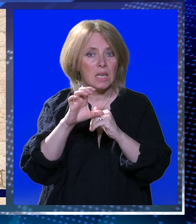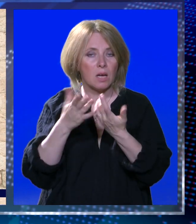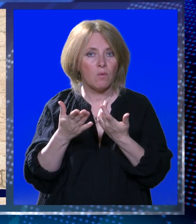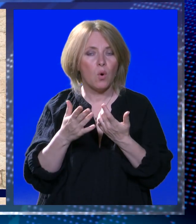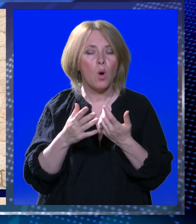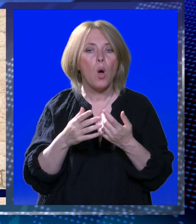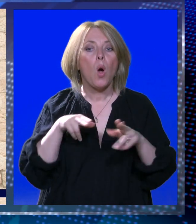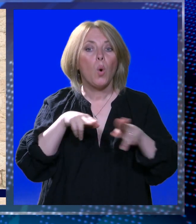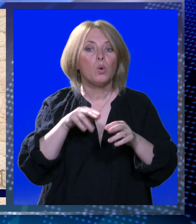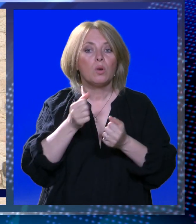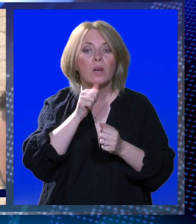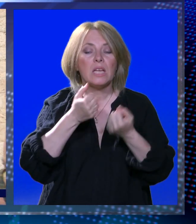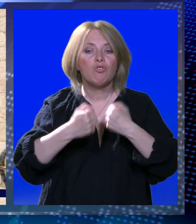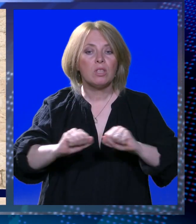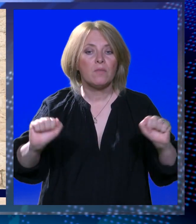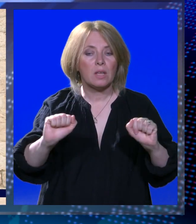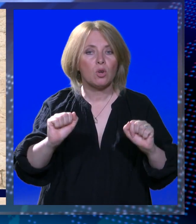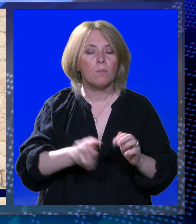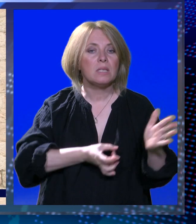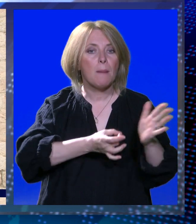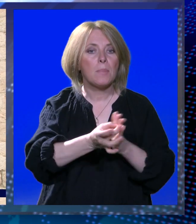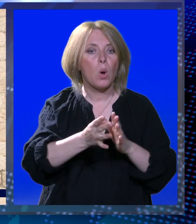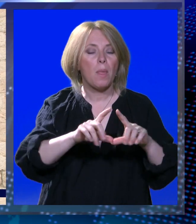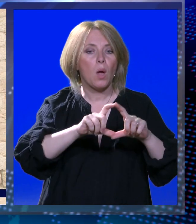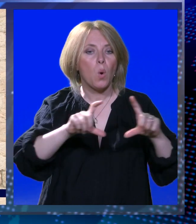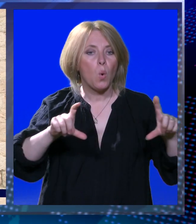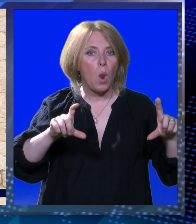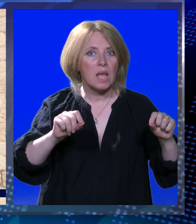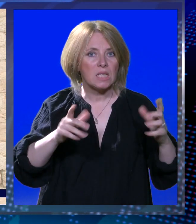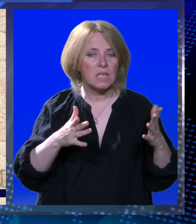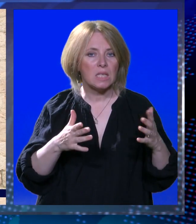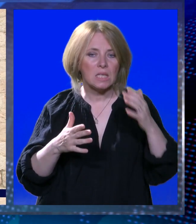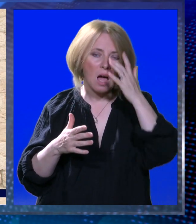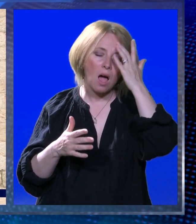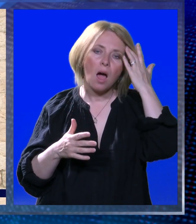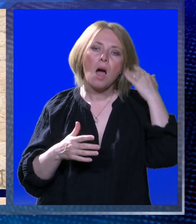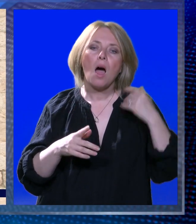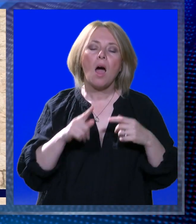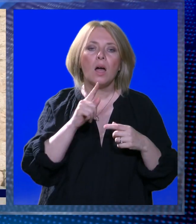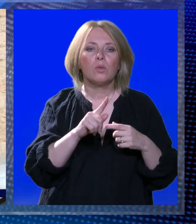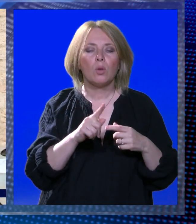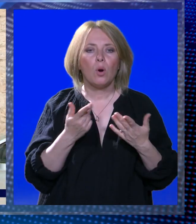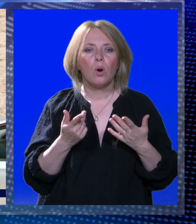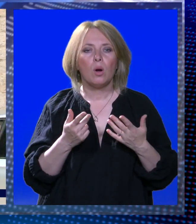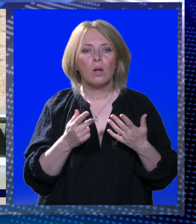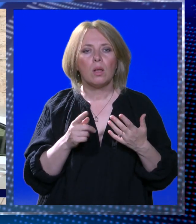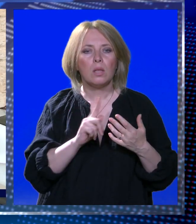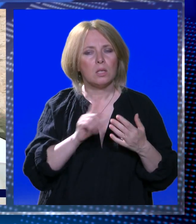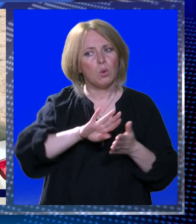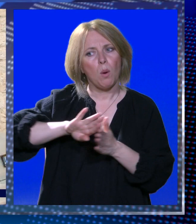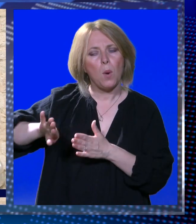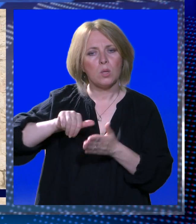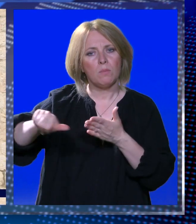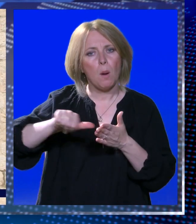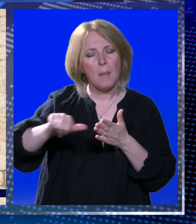utorkom i četvrtkom kad su koncerti u Franjevaca zapravo da je ulaznica jer jedino tako možemo doći do struje. A to smo stavljali u kontekst nismo to